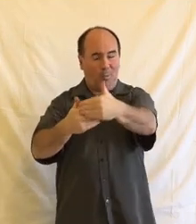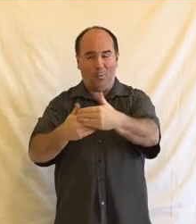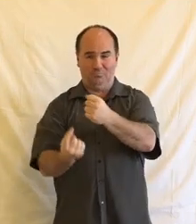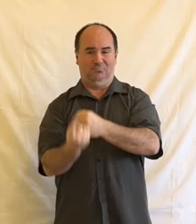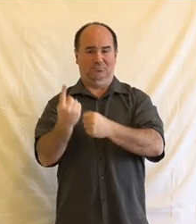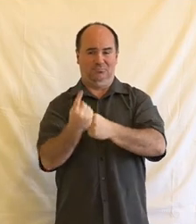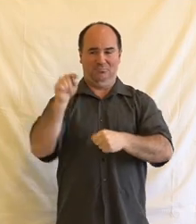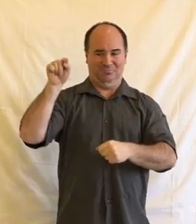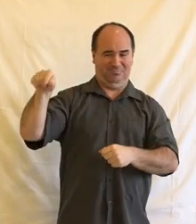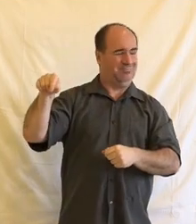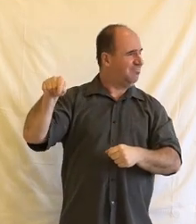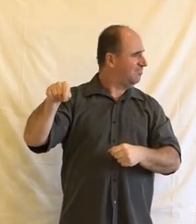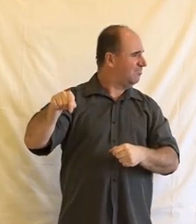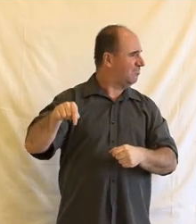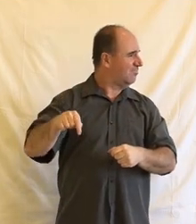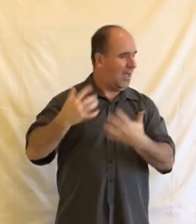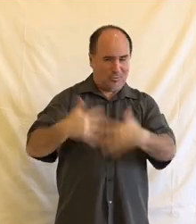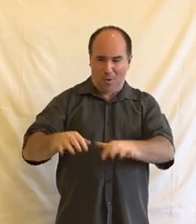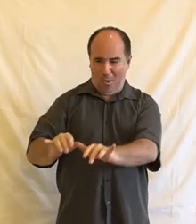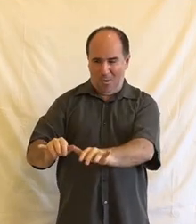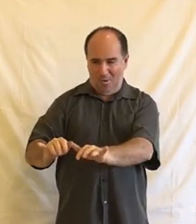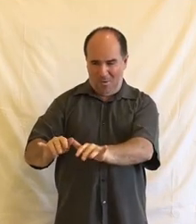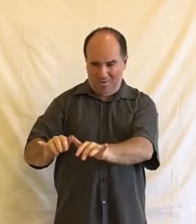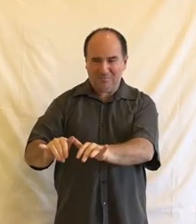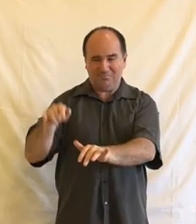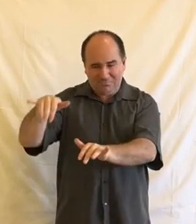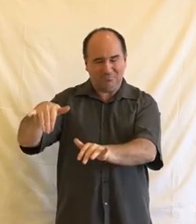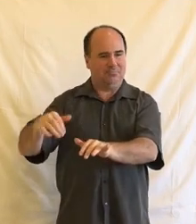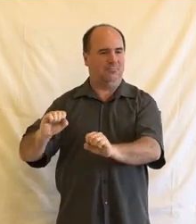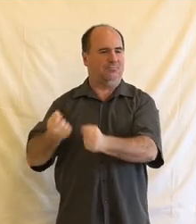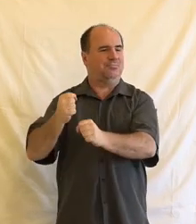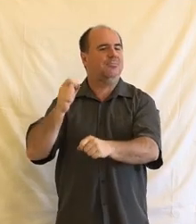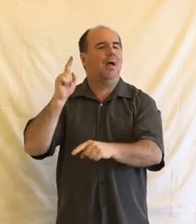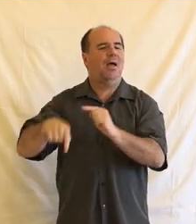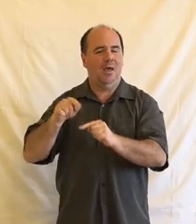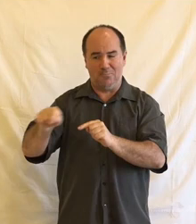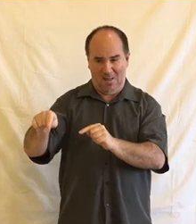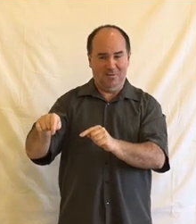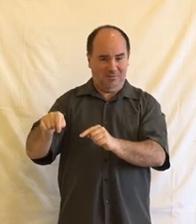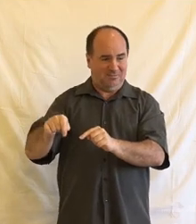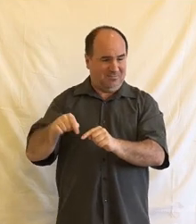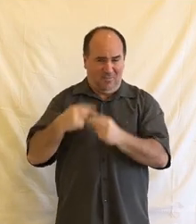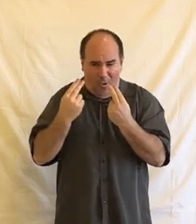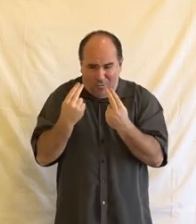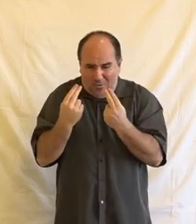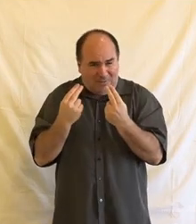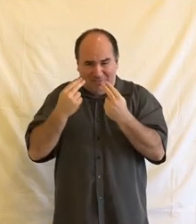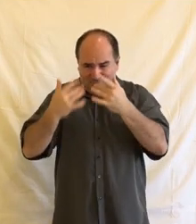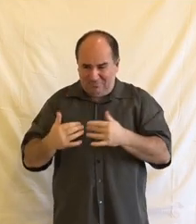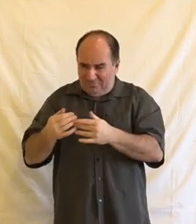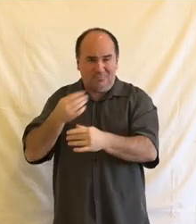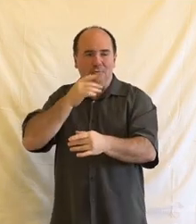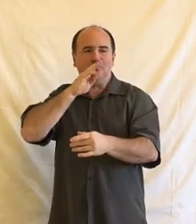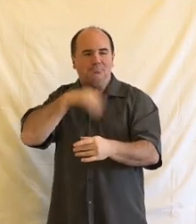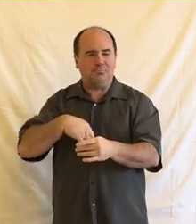chybné kroky, chybná vyhodnocení a těm lidem došlo